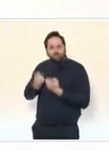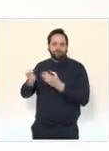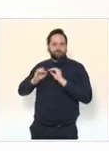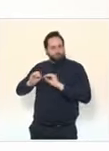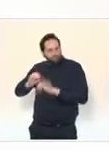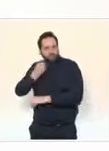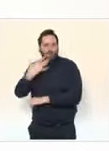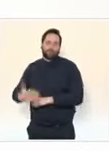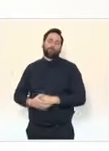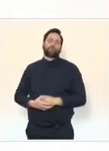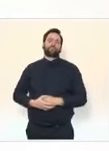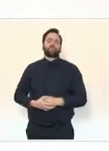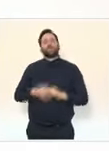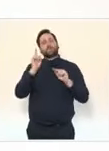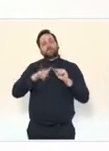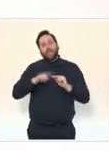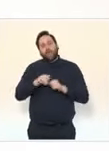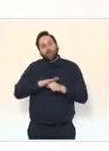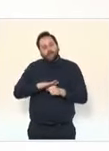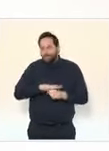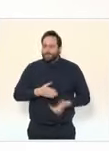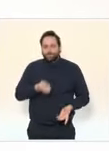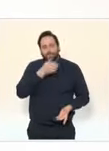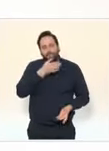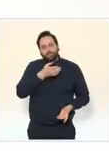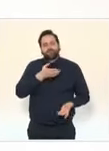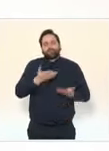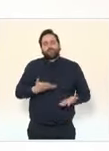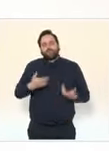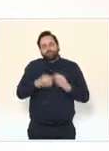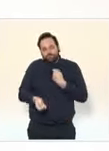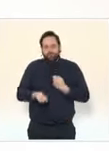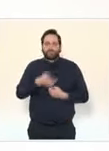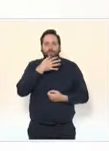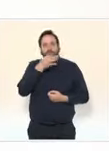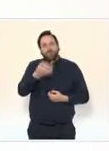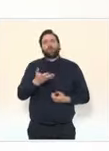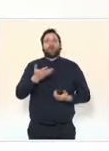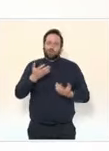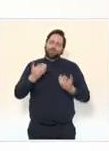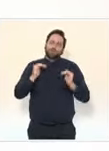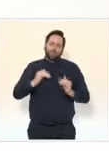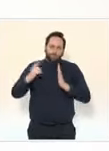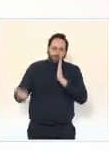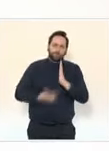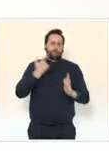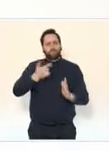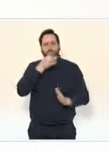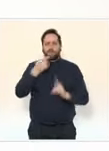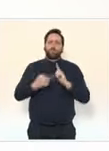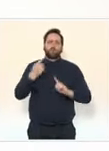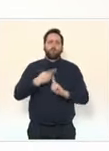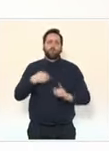détails, mais il est très important de redire à quel point pour les élèves de l'enseignement secondaire comme les étudiants de l'enseignement supérieur,